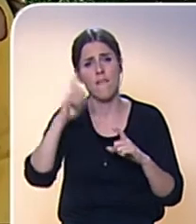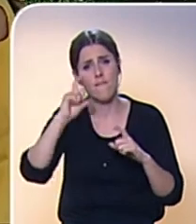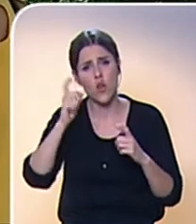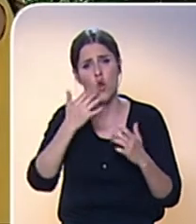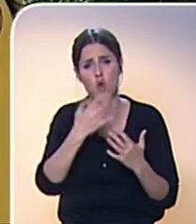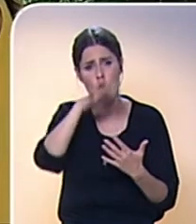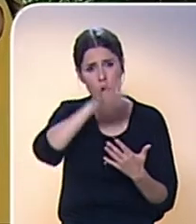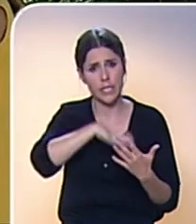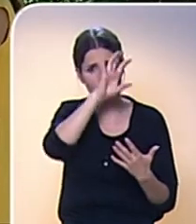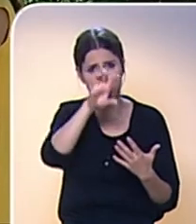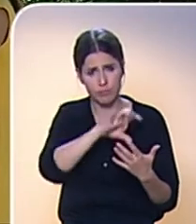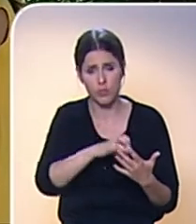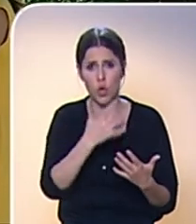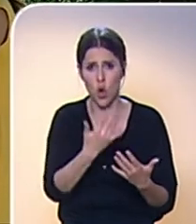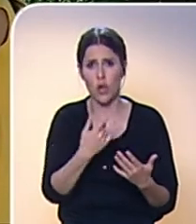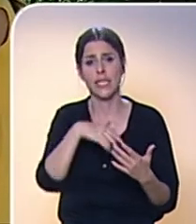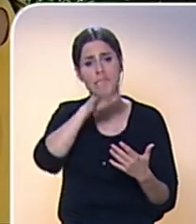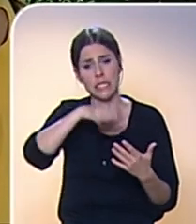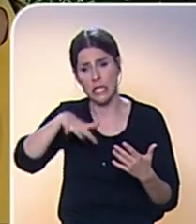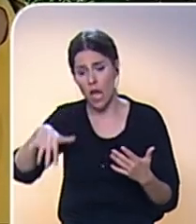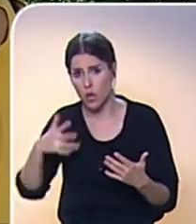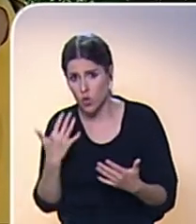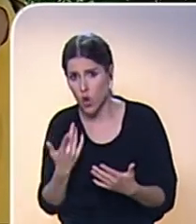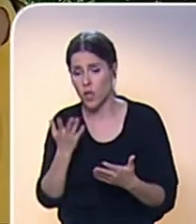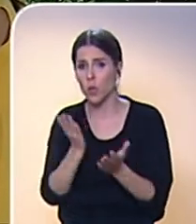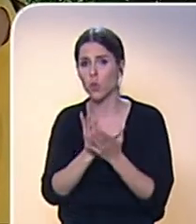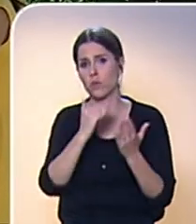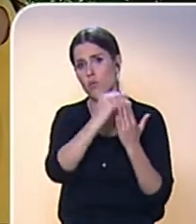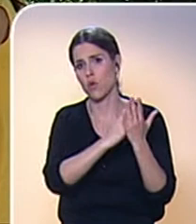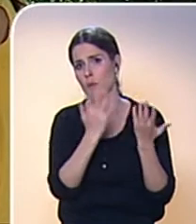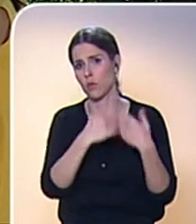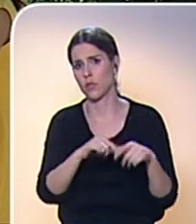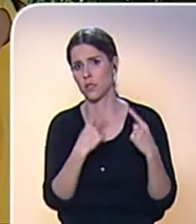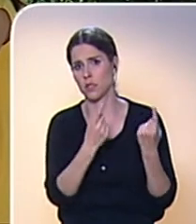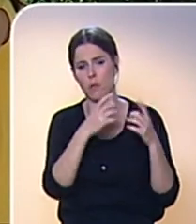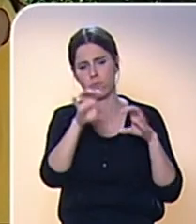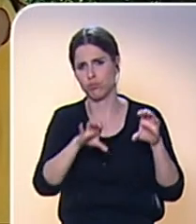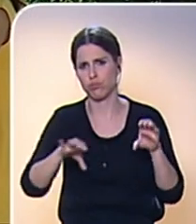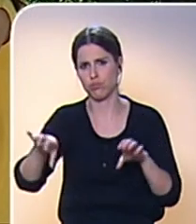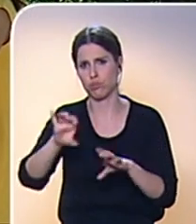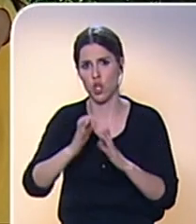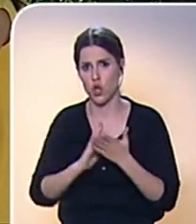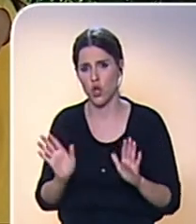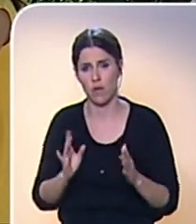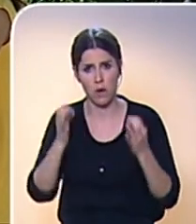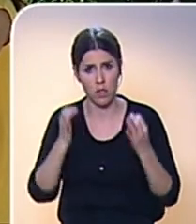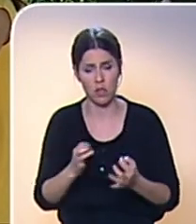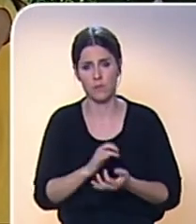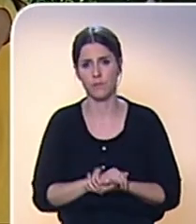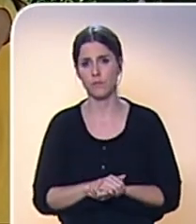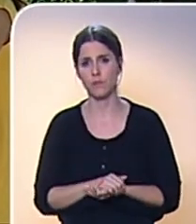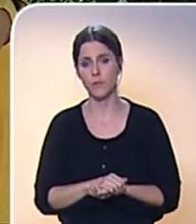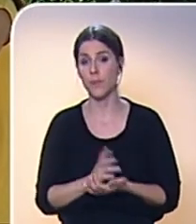které fotky chcete a počet strán a máte automaticky, vám ten asistent rozloží vlastně ty fotky do té knihy a máte knihy hotovou.